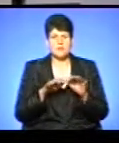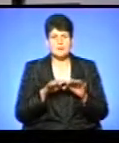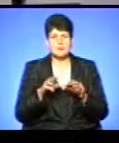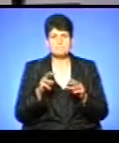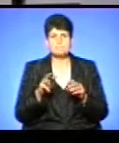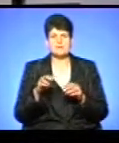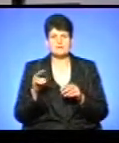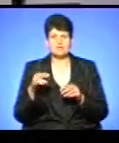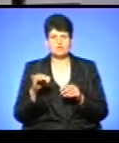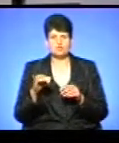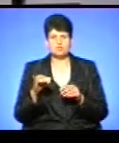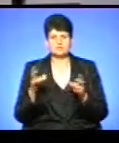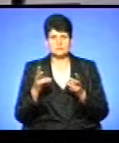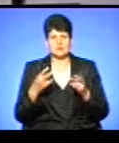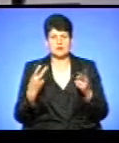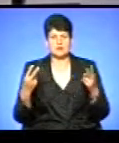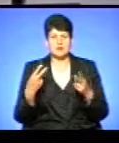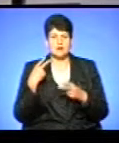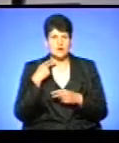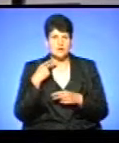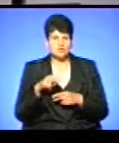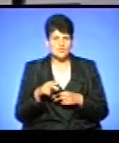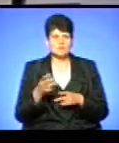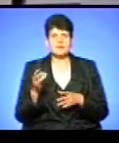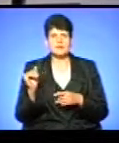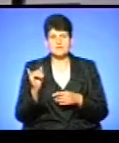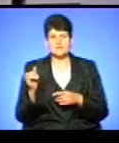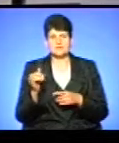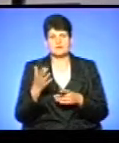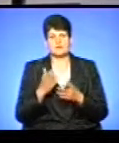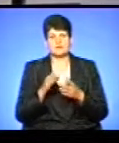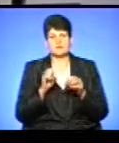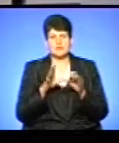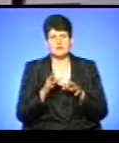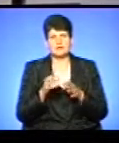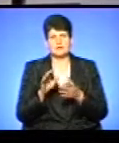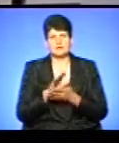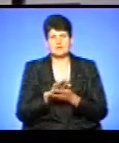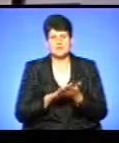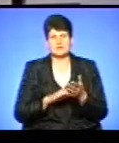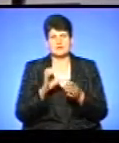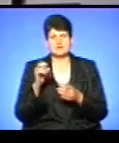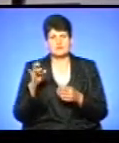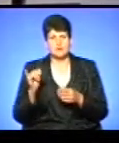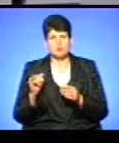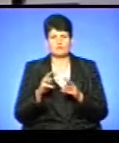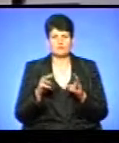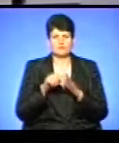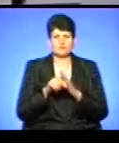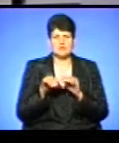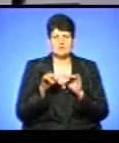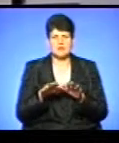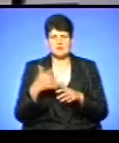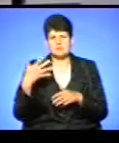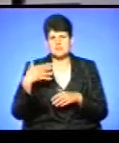арешт». Він передав заяву до Генеральної прокуратури України, Служби безпеки України та Міністерства внутрішніх справ. Це понад 50